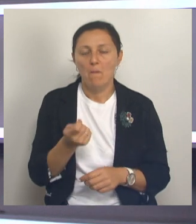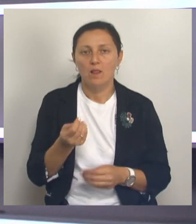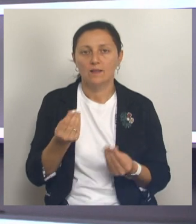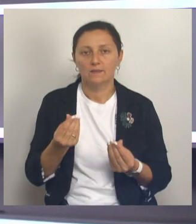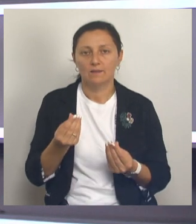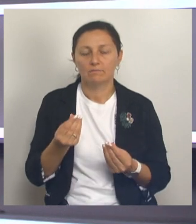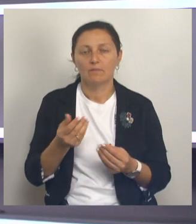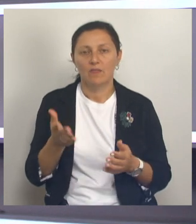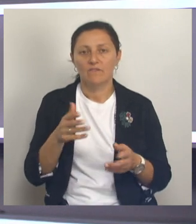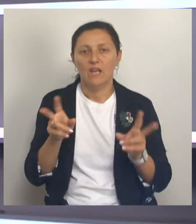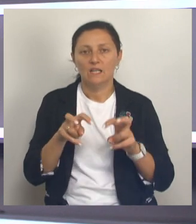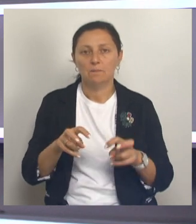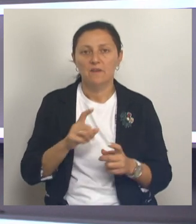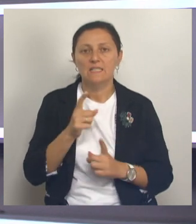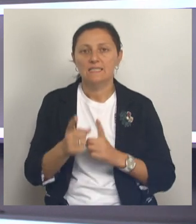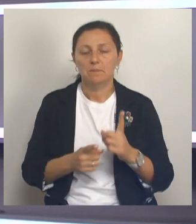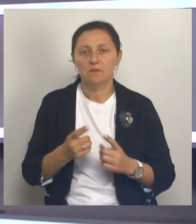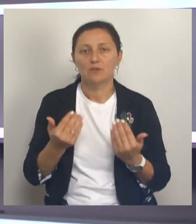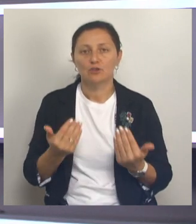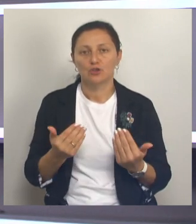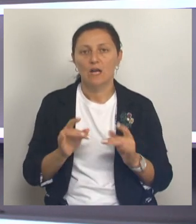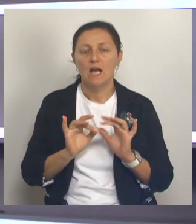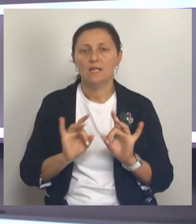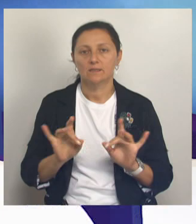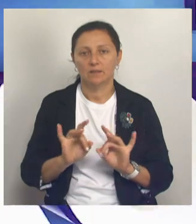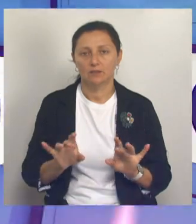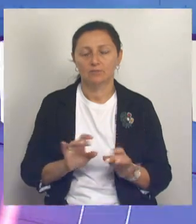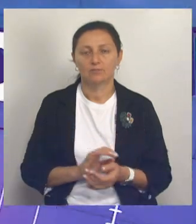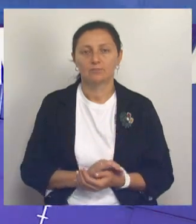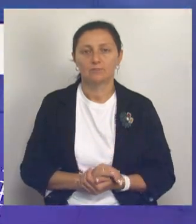Михаил Перетокин разбирался в изменениях и прямо сейчас расскажет нам о них.